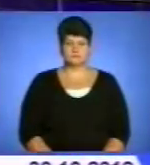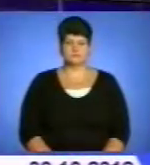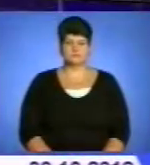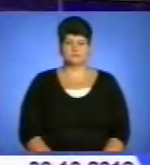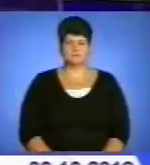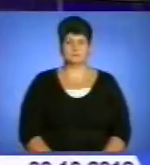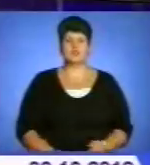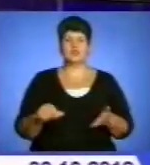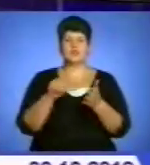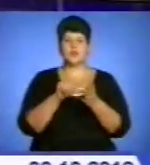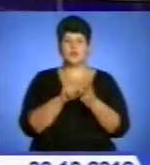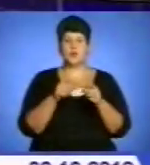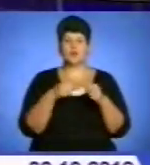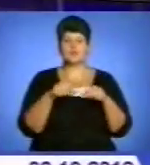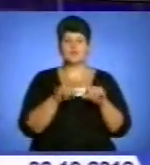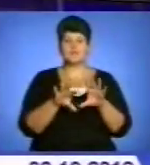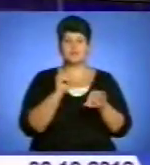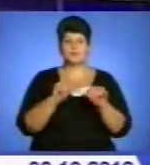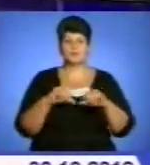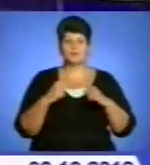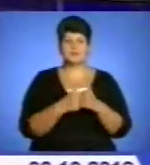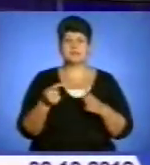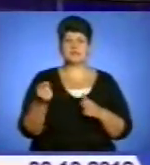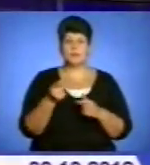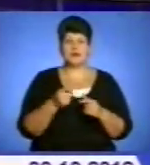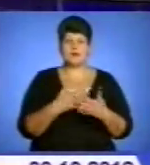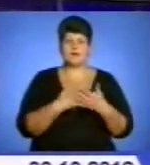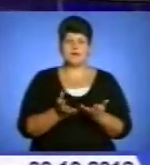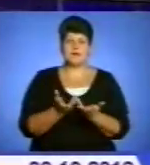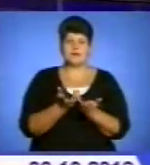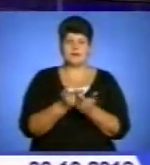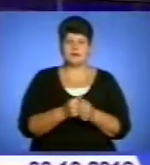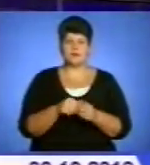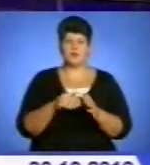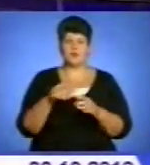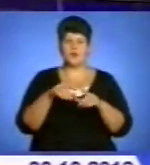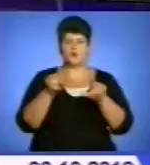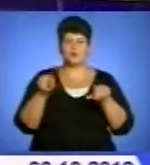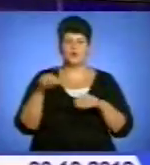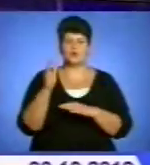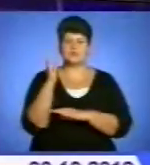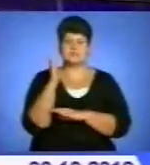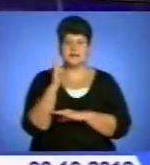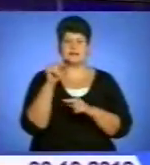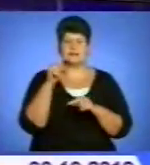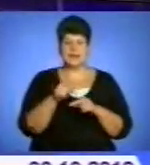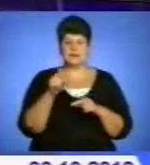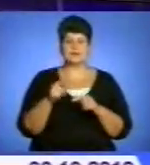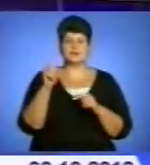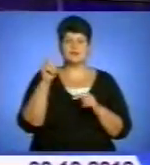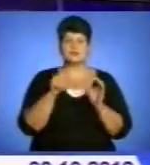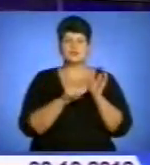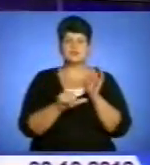Члени окружних виборчих комісій Тернопільщини активно підраховують голоси. Так, на одномандатному виборчому окрузі номер